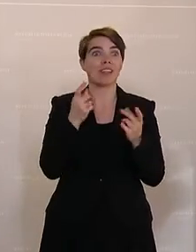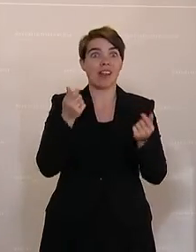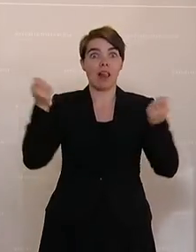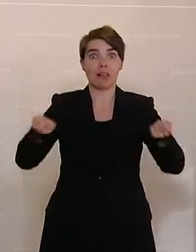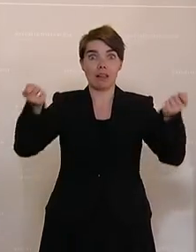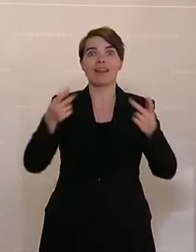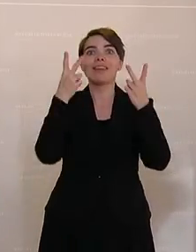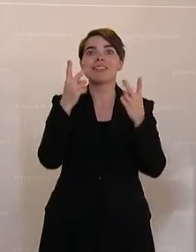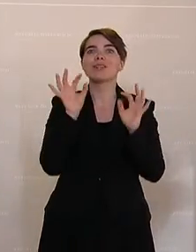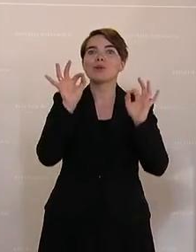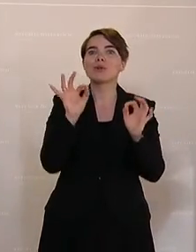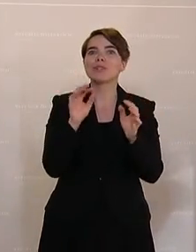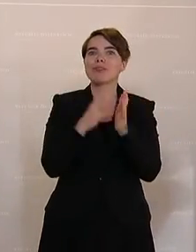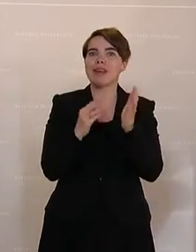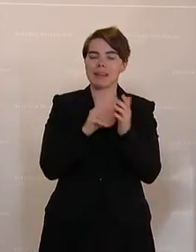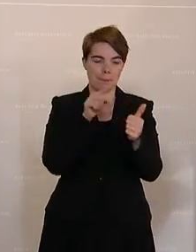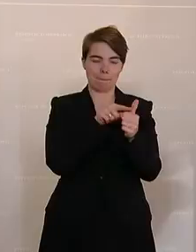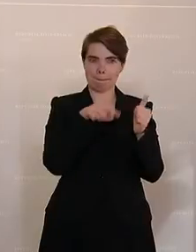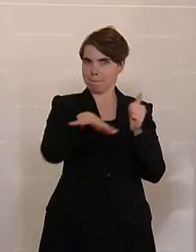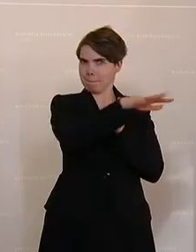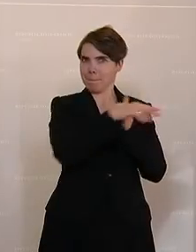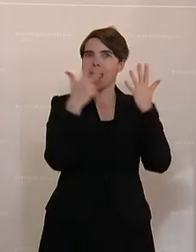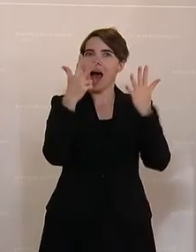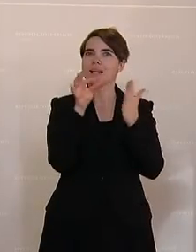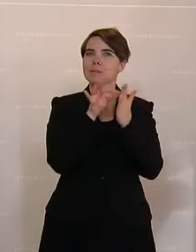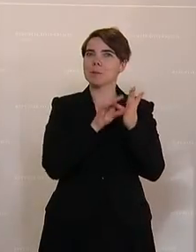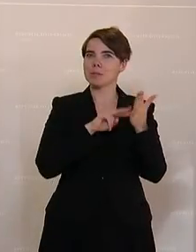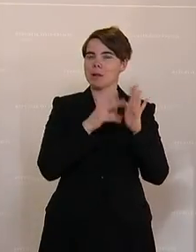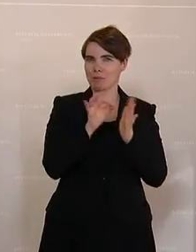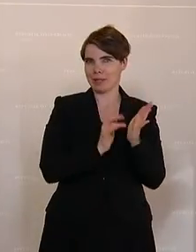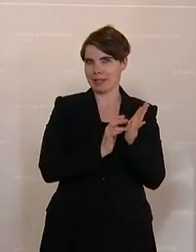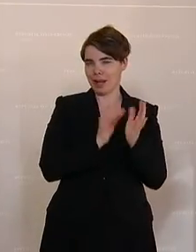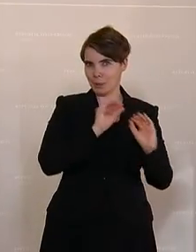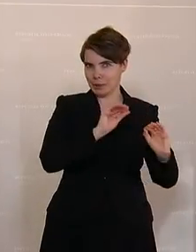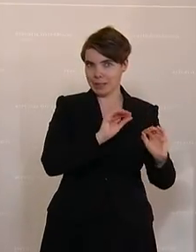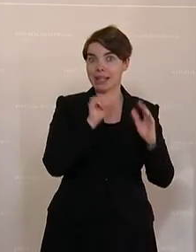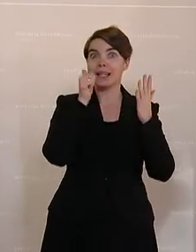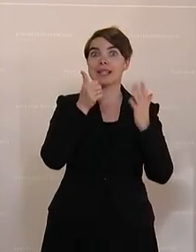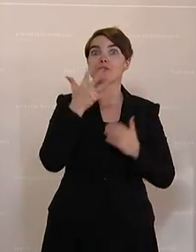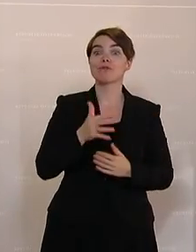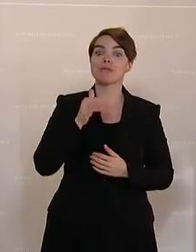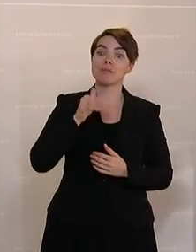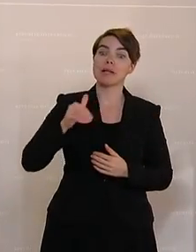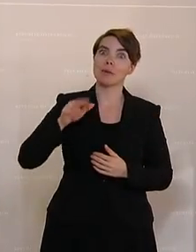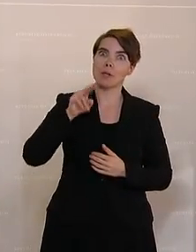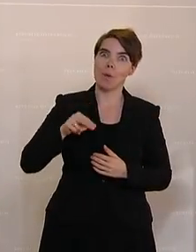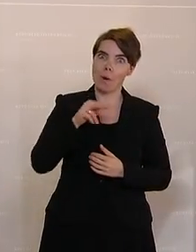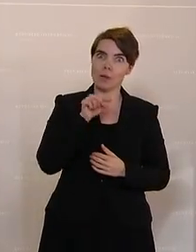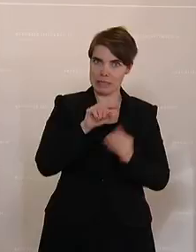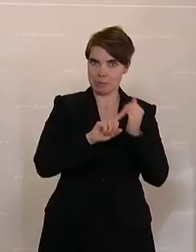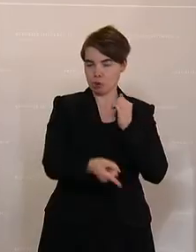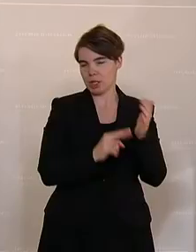Das eine davon ist der Acht-Punkte-Plan für digitalen Unterricht. 56 Millionen Euro geben wir da jetzt in diesem Budget aus.